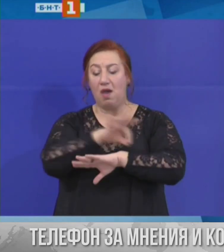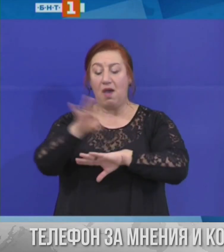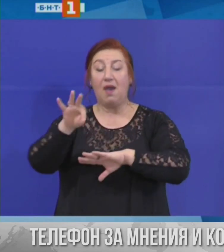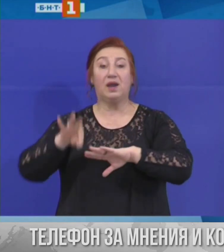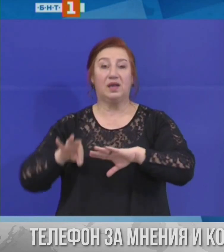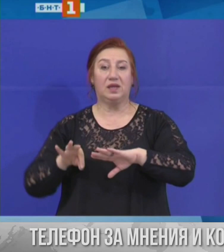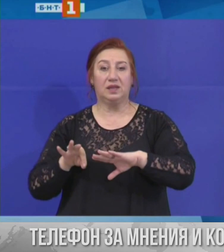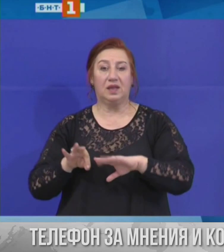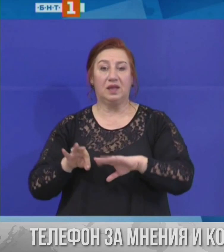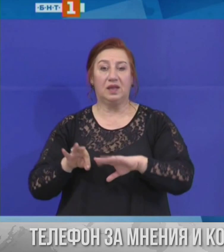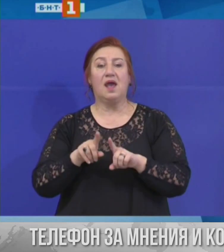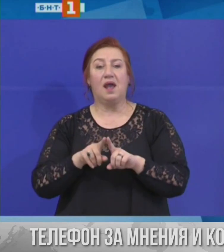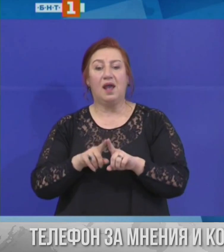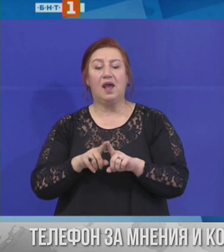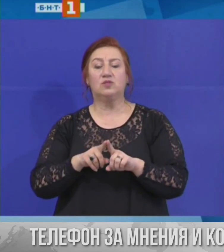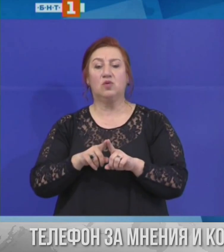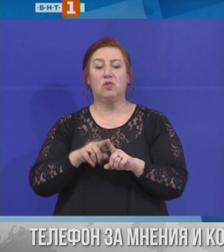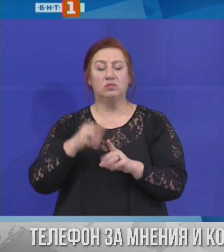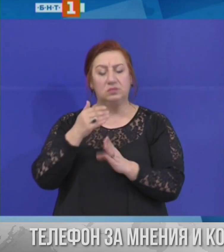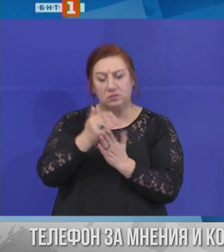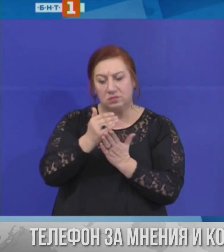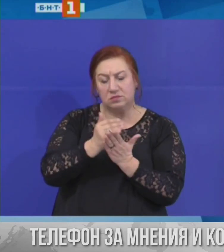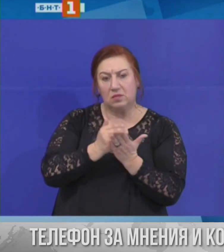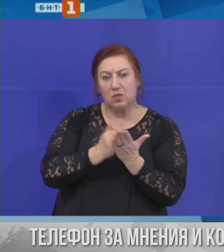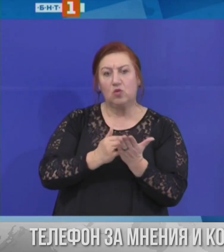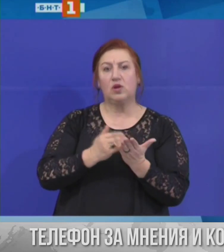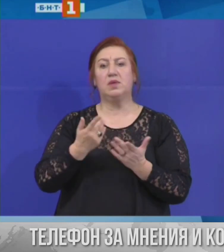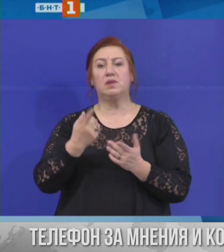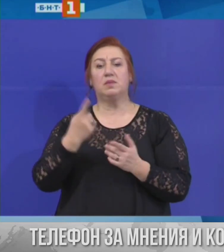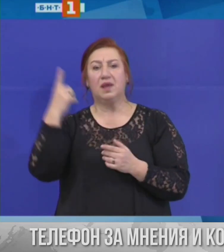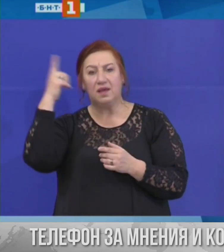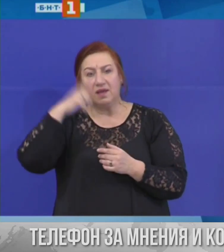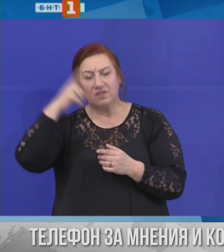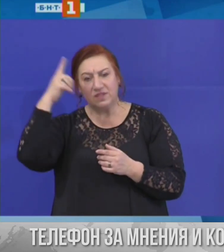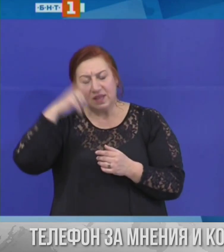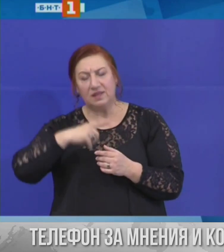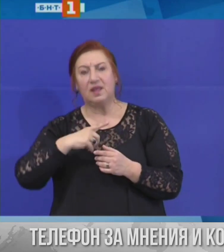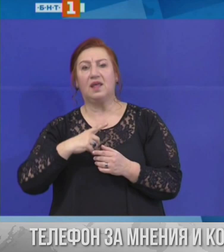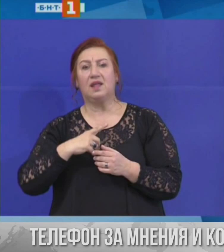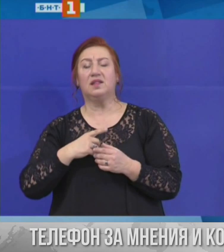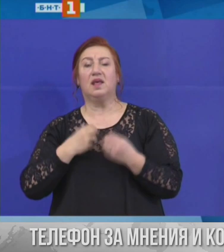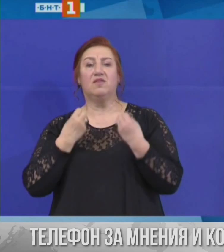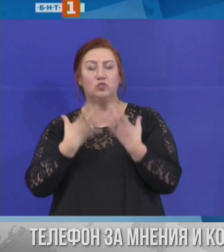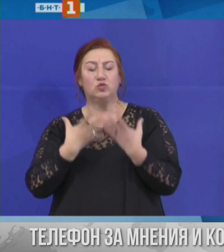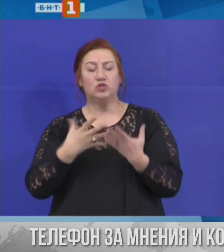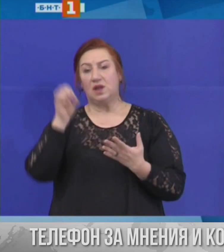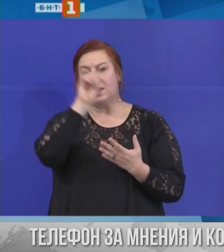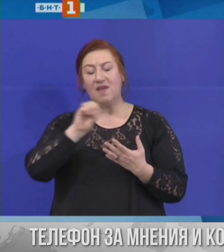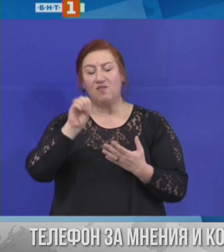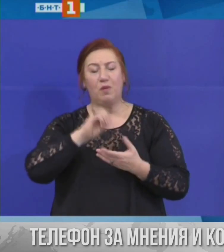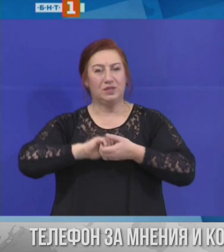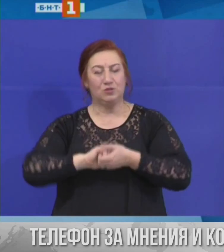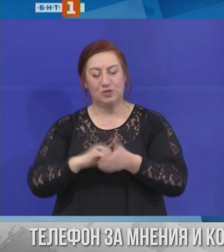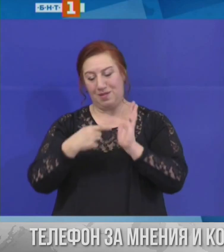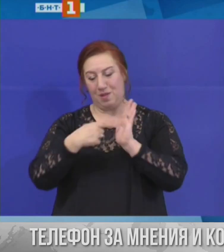както прокламираме всеки изминът ден нормалността на Европейския съюз да показва своето единство,